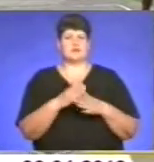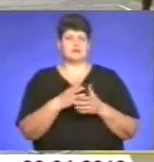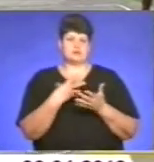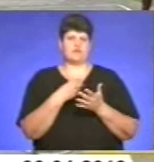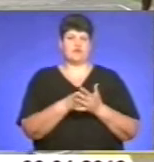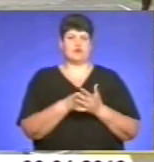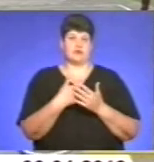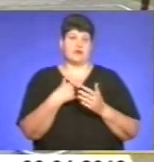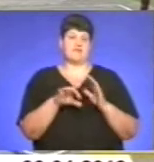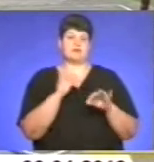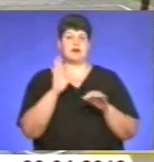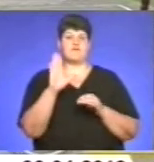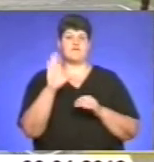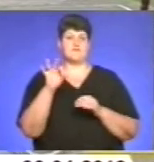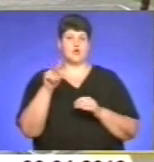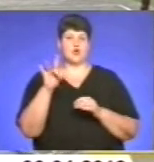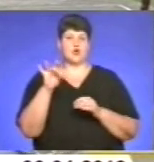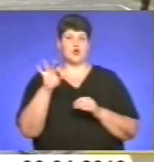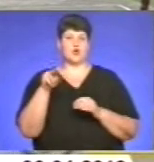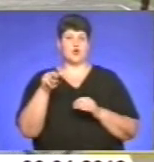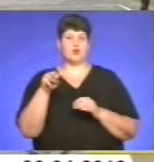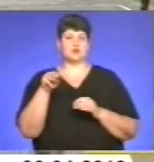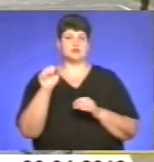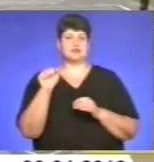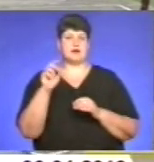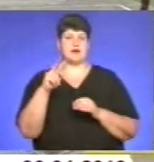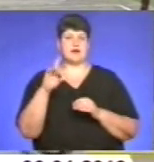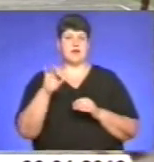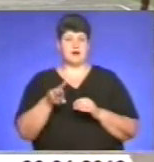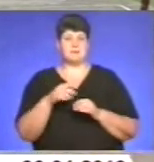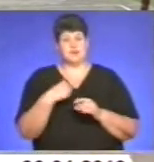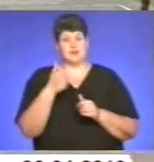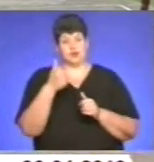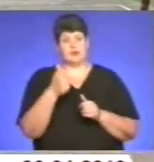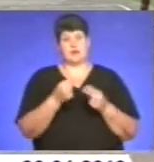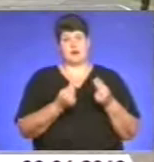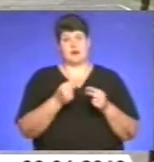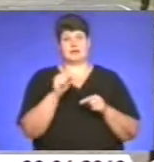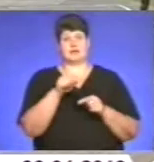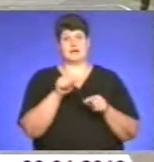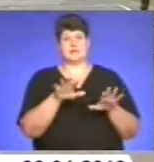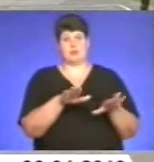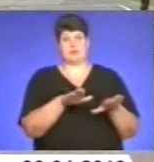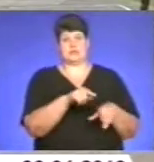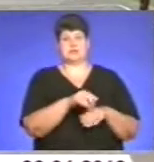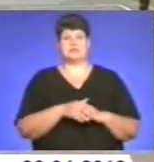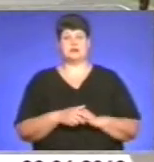наприклад, вибирає воротаря. Тому що мені добре грати на цій позиції.